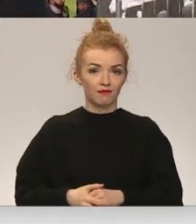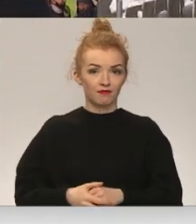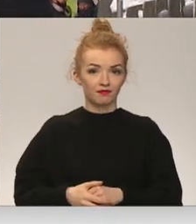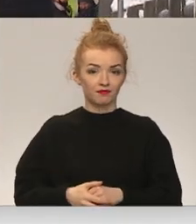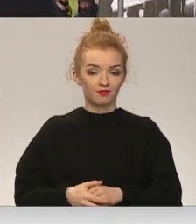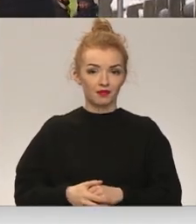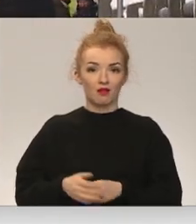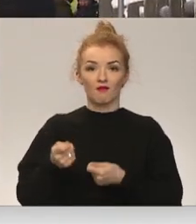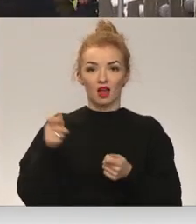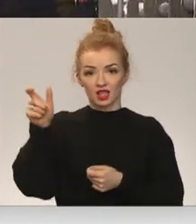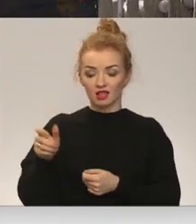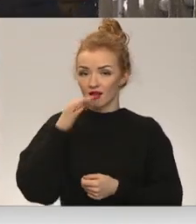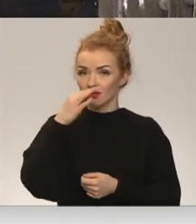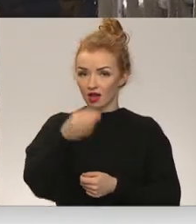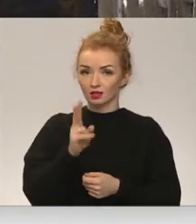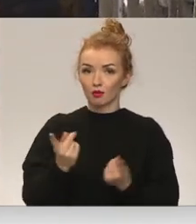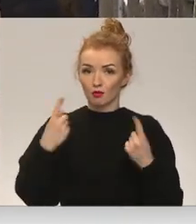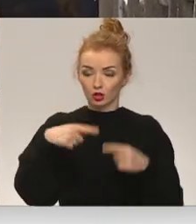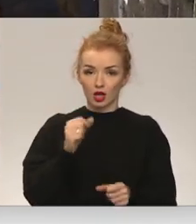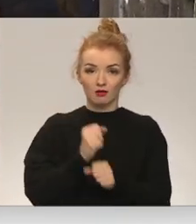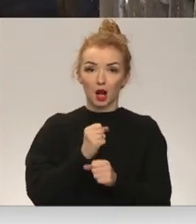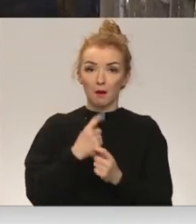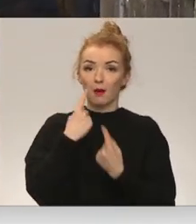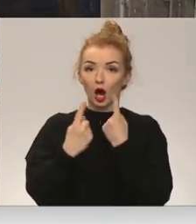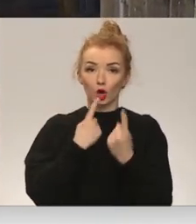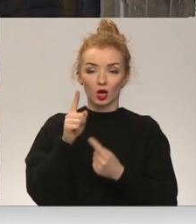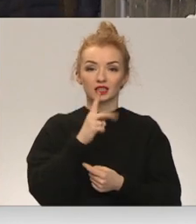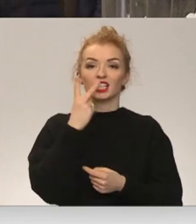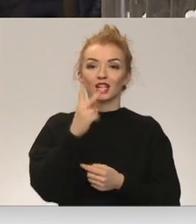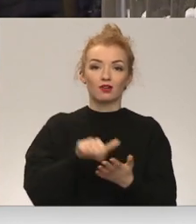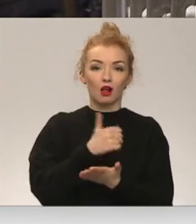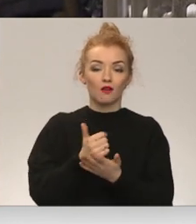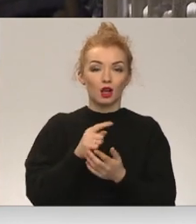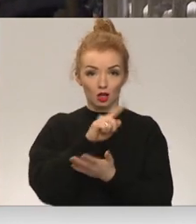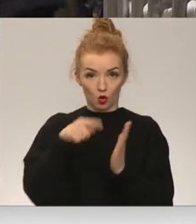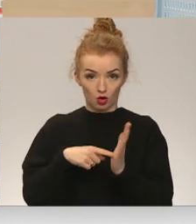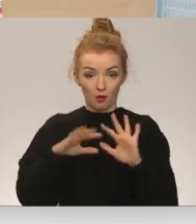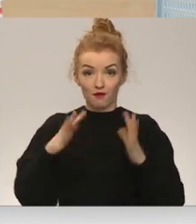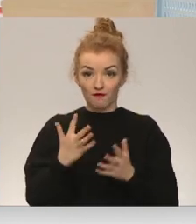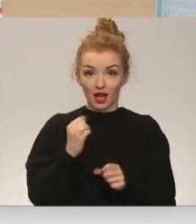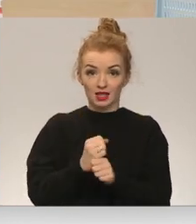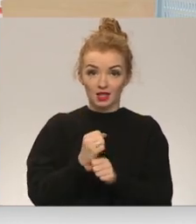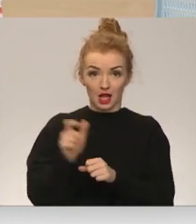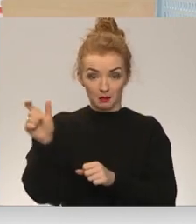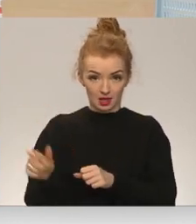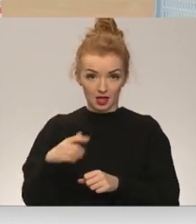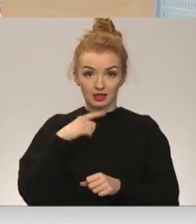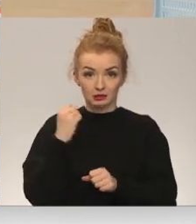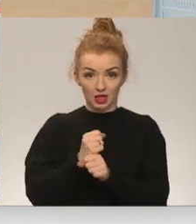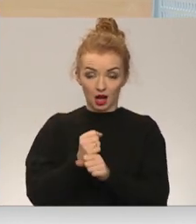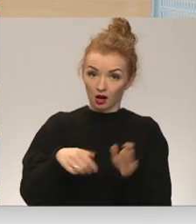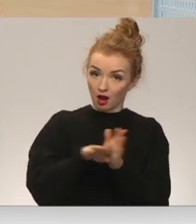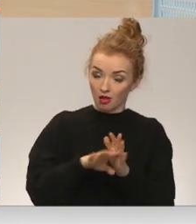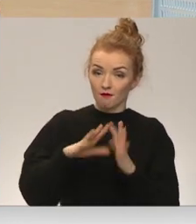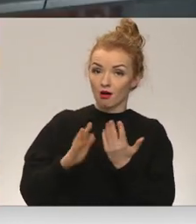Asociācijas vadītāji sacīja, ka pašlaik darba pārunās ir divi gaunie jautājumi. Vai darbinieks vēl strādāt klātienē